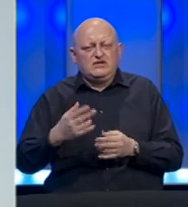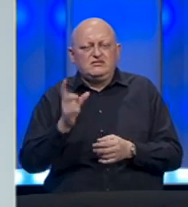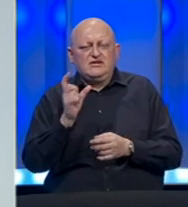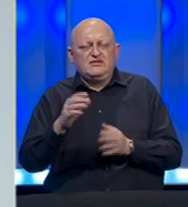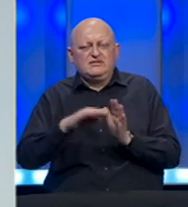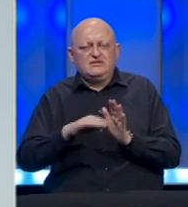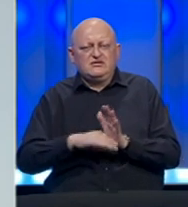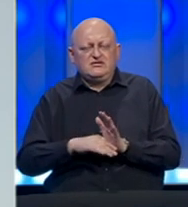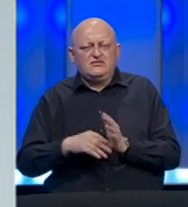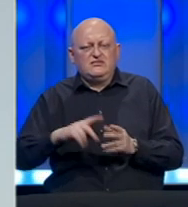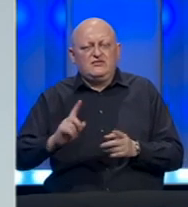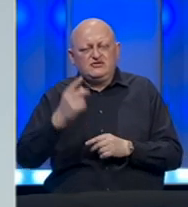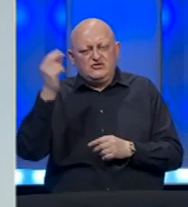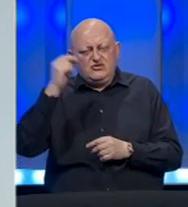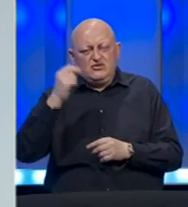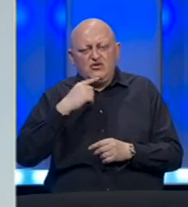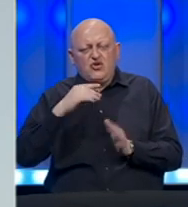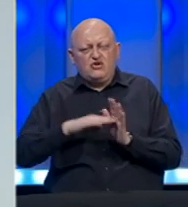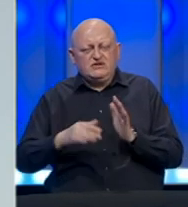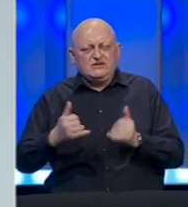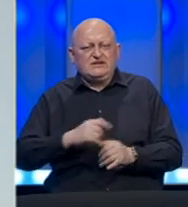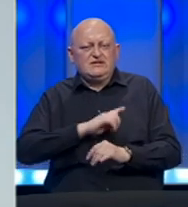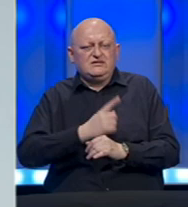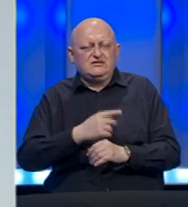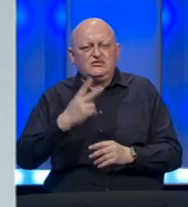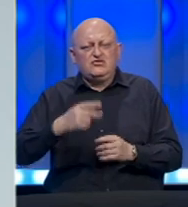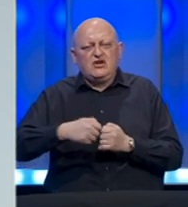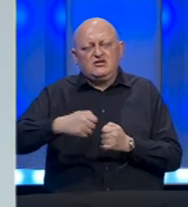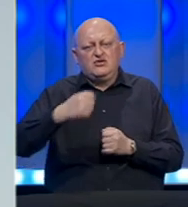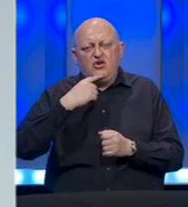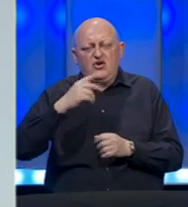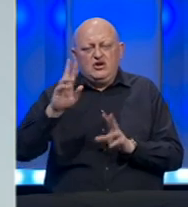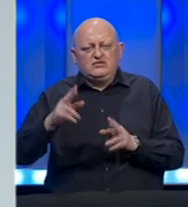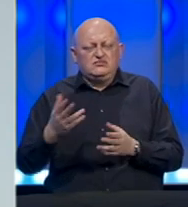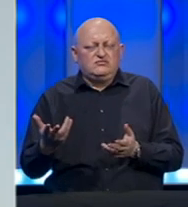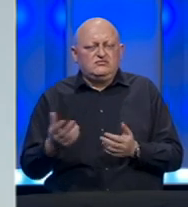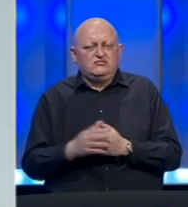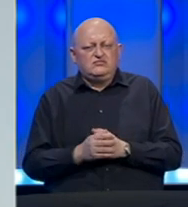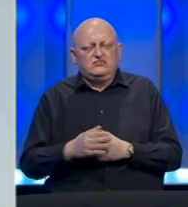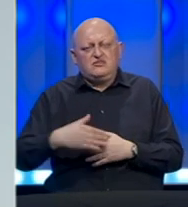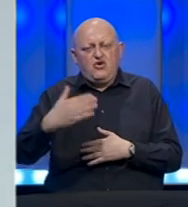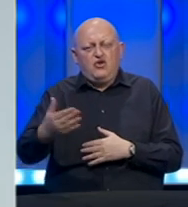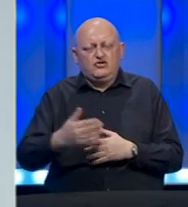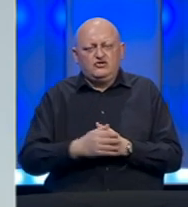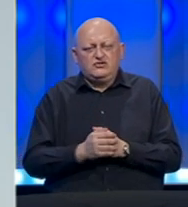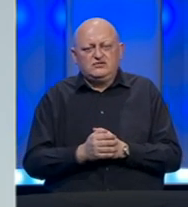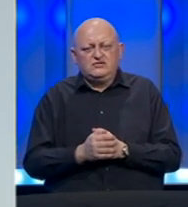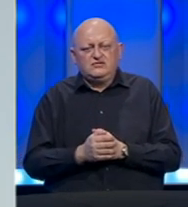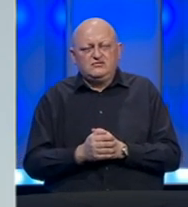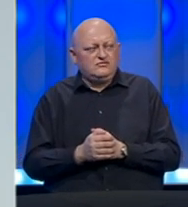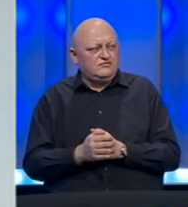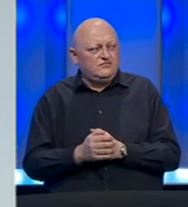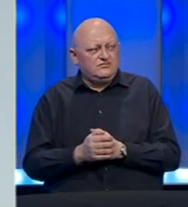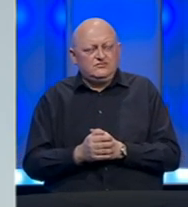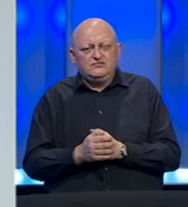zakonom o viskom obrazovanju, odnosno zakonom koji je sada na snazi. I druga mjera je ona koja se odnosi na